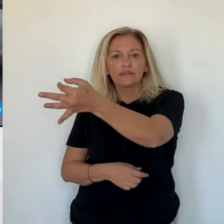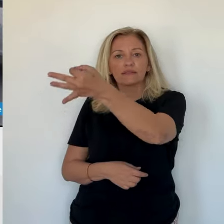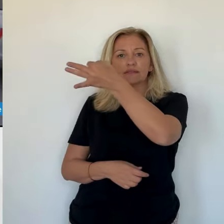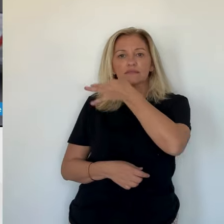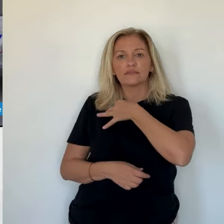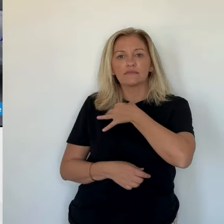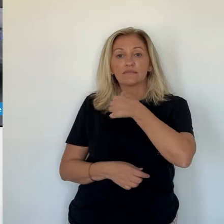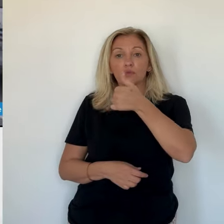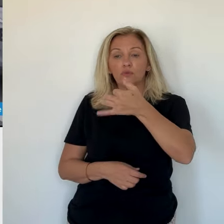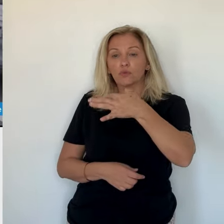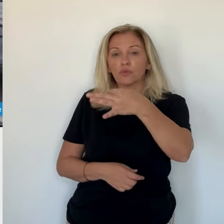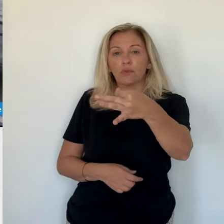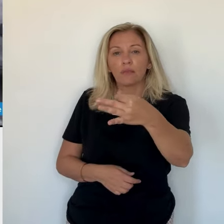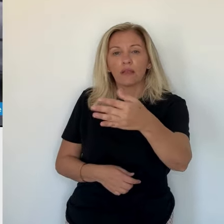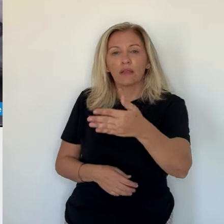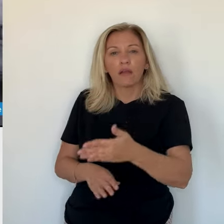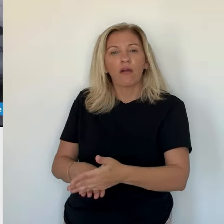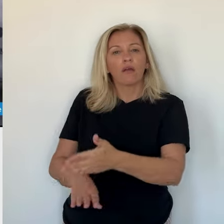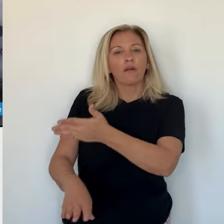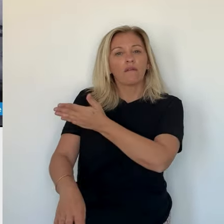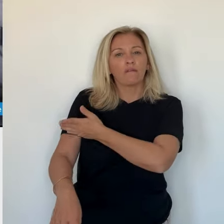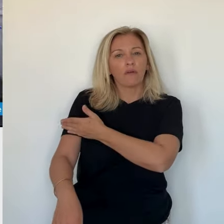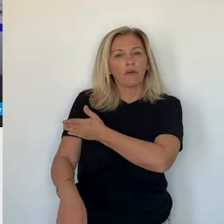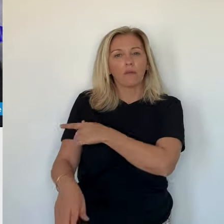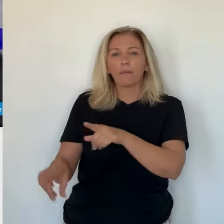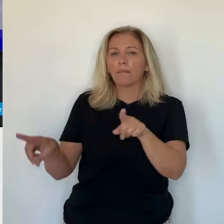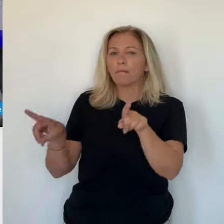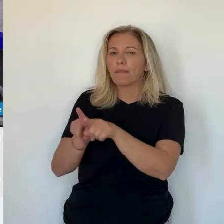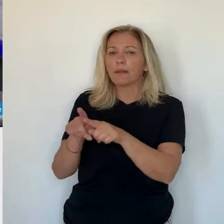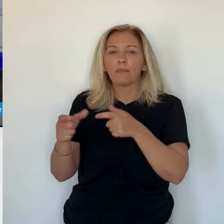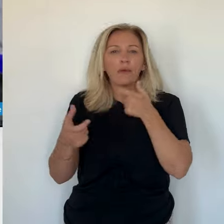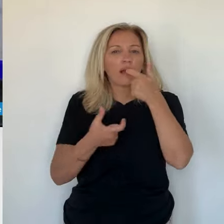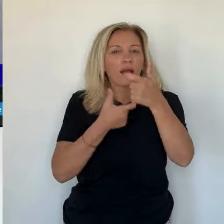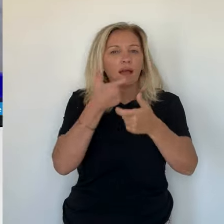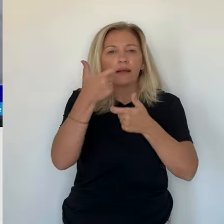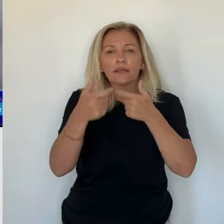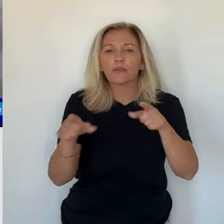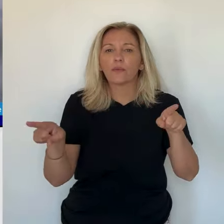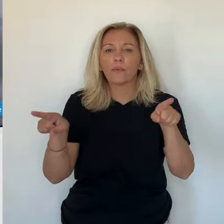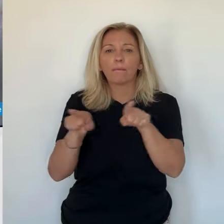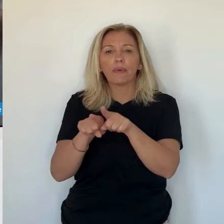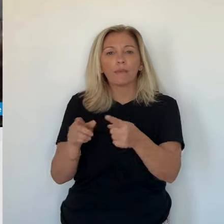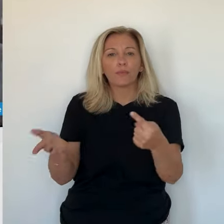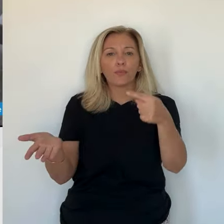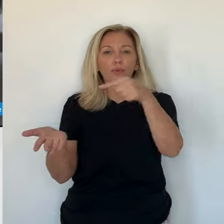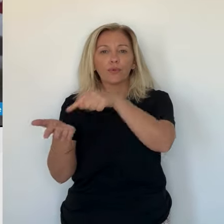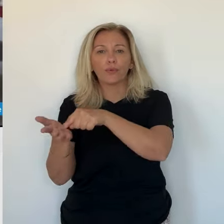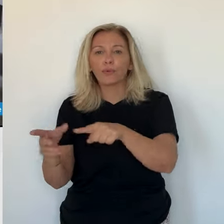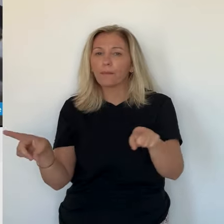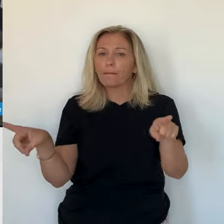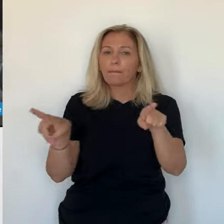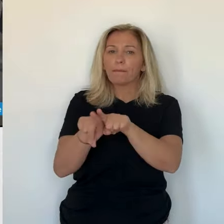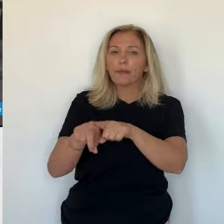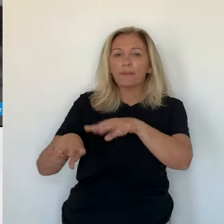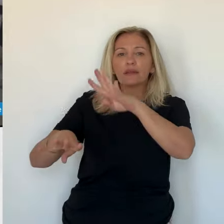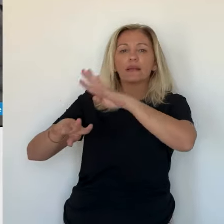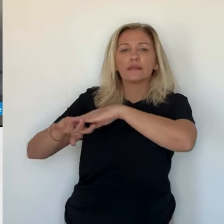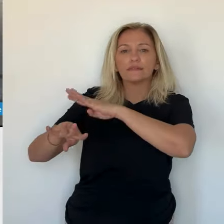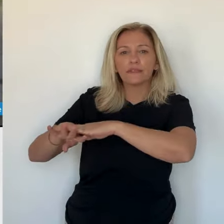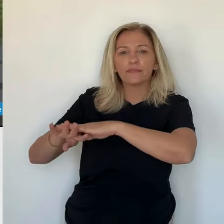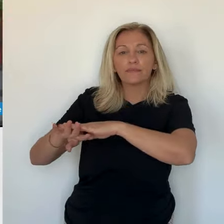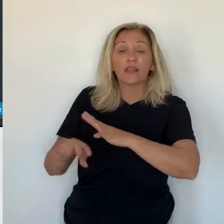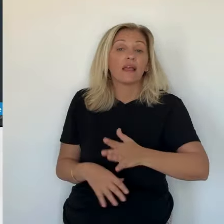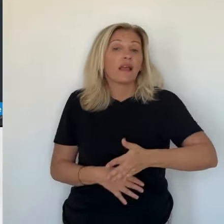plainte au commissariat, un policier lui annonce qu'une semaine auparavant, une agression semblable a eu lieu dans le même quartier.